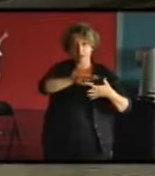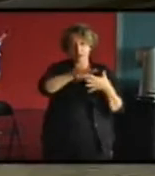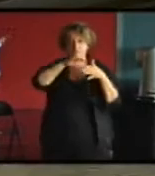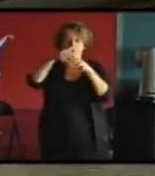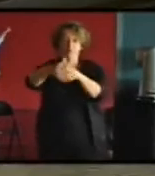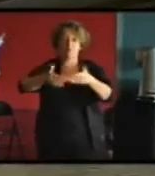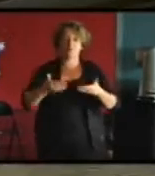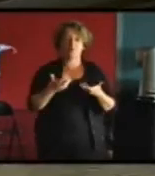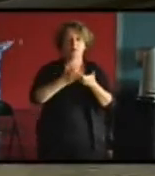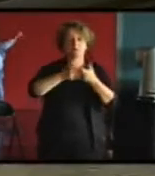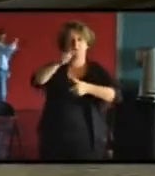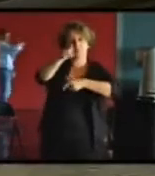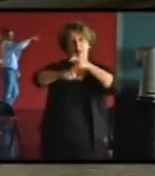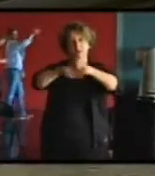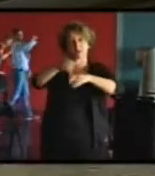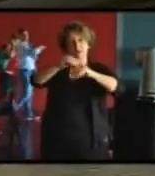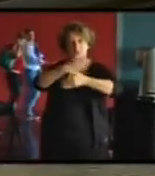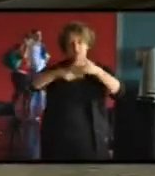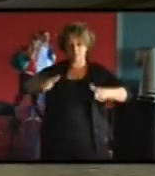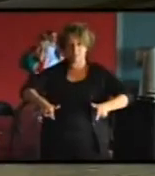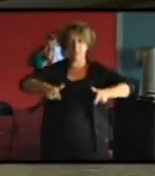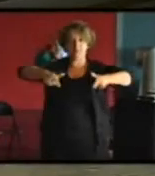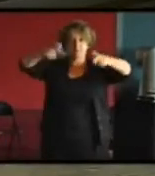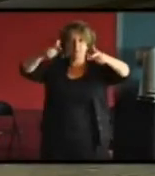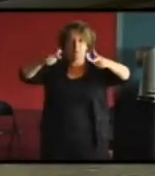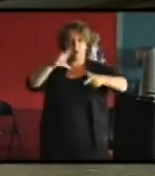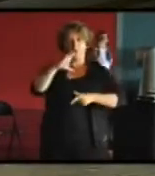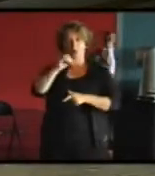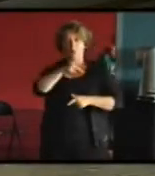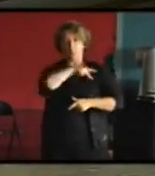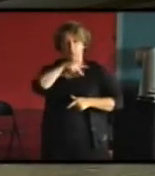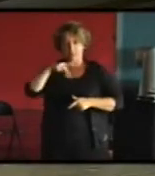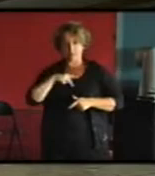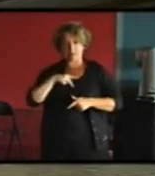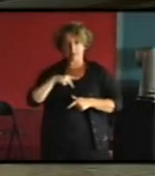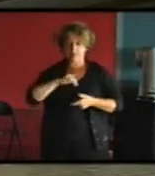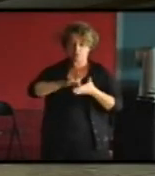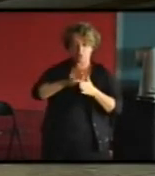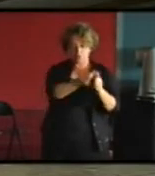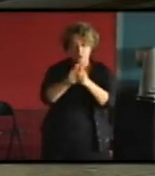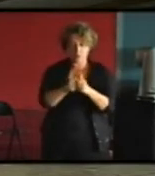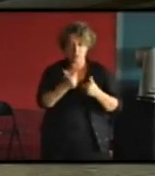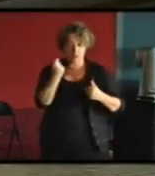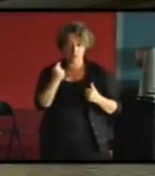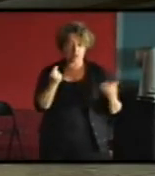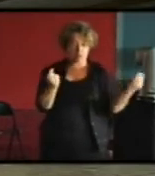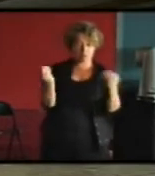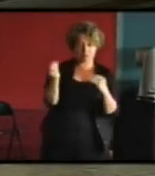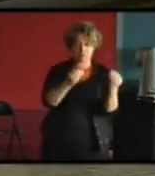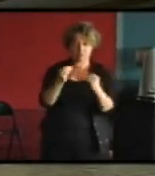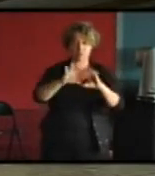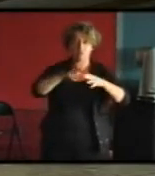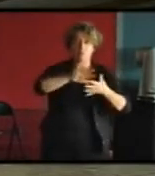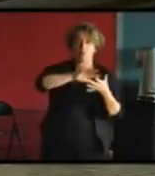rénovent correctement leurs immeubles et aient les moyens de les rénover il y a sans doute des pistes à trouver de compensation